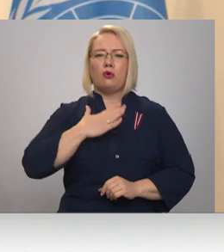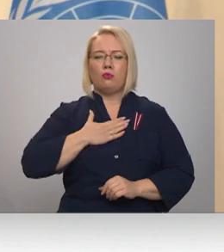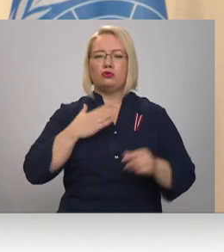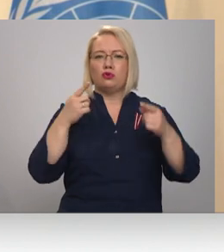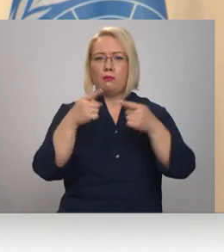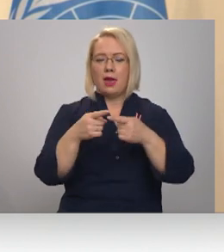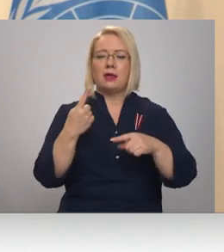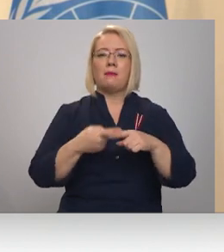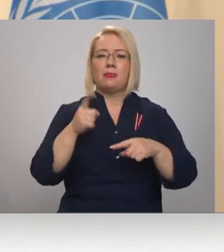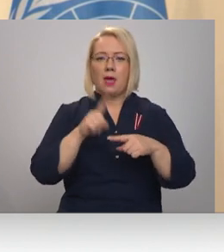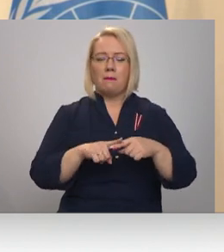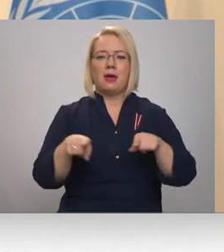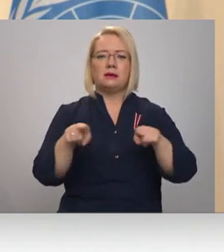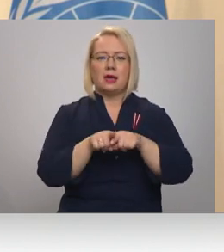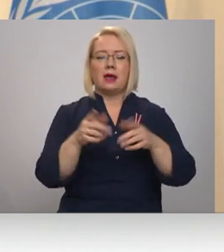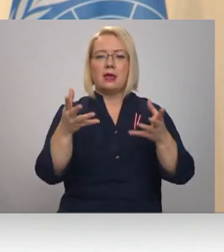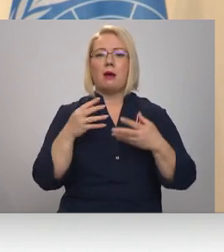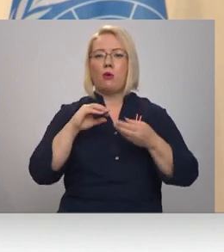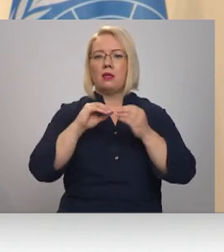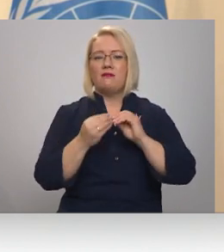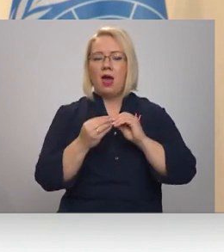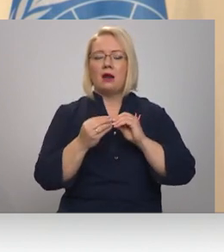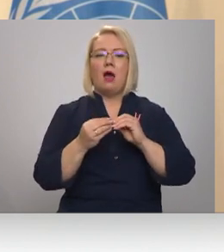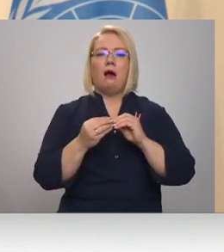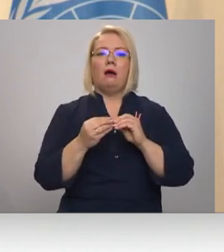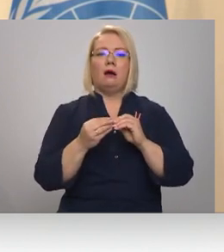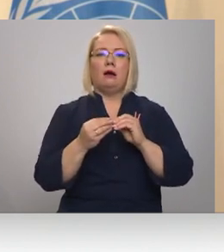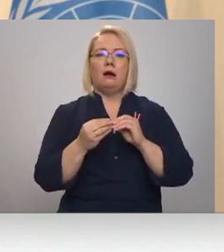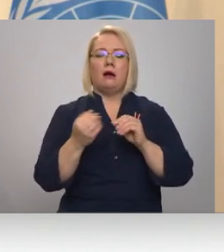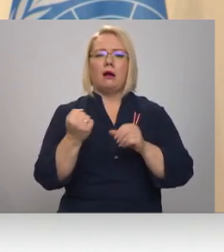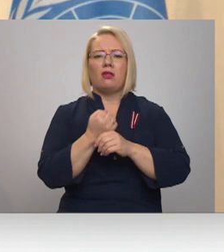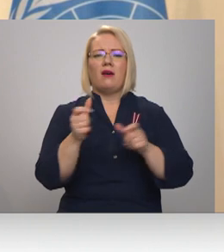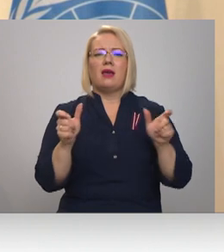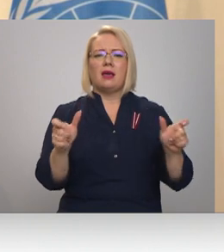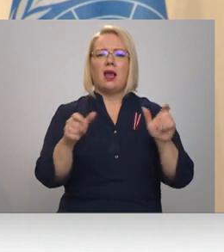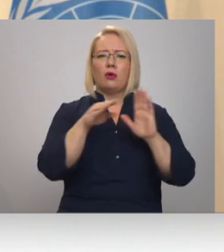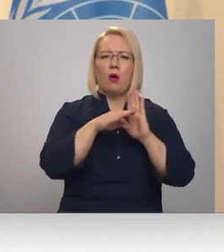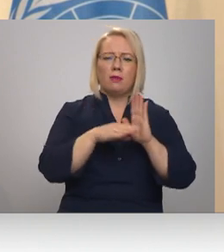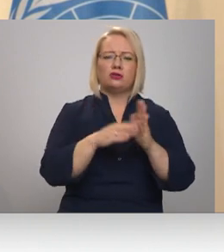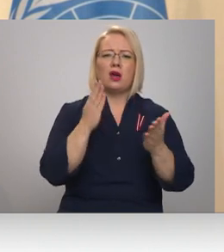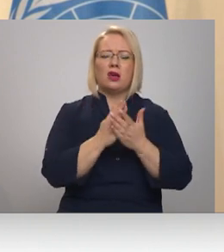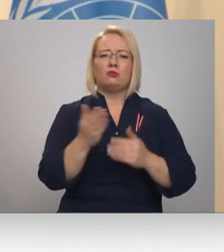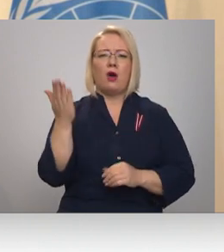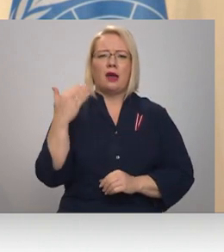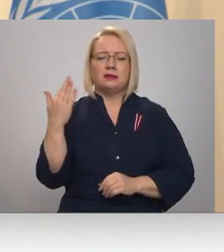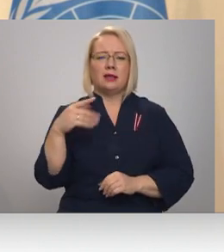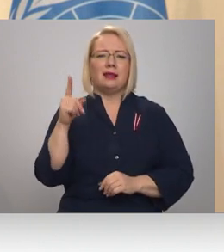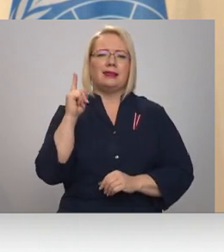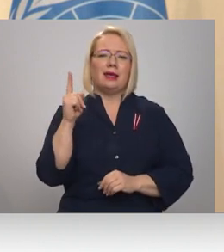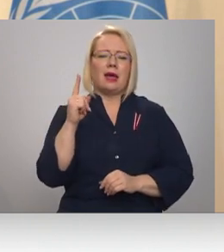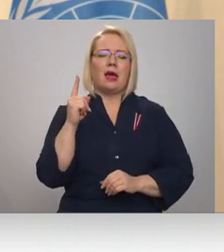Tāpēc arī šodien nemotvērā Covid ierobeidžojumiem esmu aicinājusi tikai mūsu